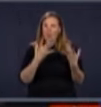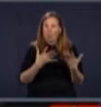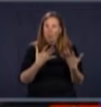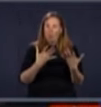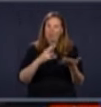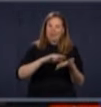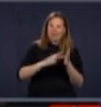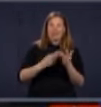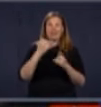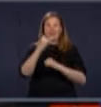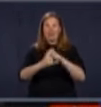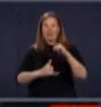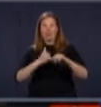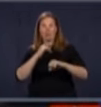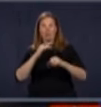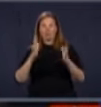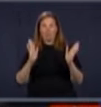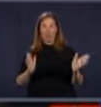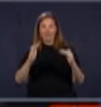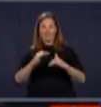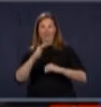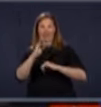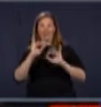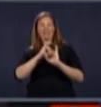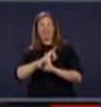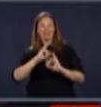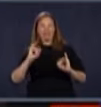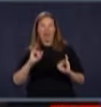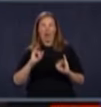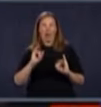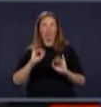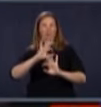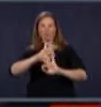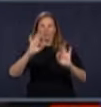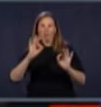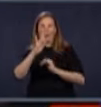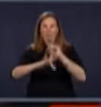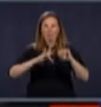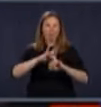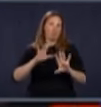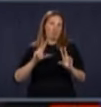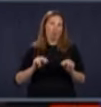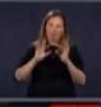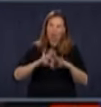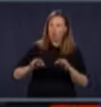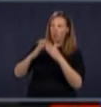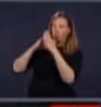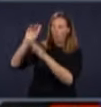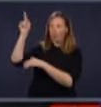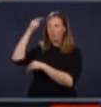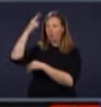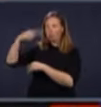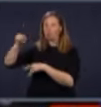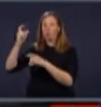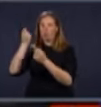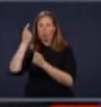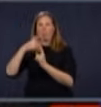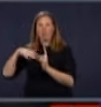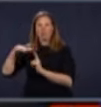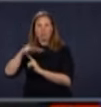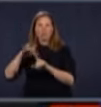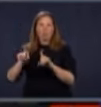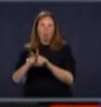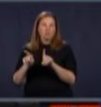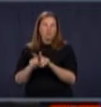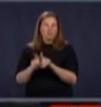monde idéal. Je demande aux employeurs d'être compréhensifs et, évidemment, là, d'essayer de